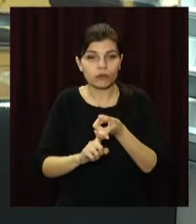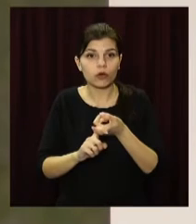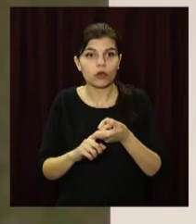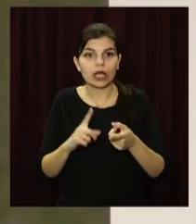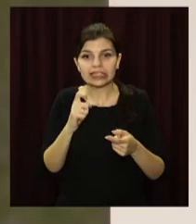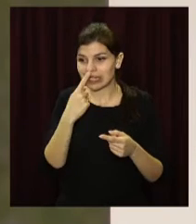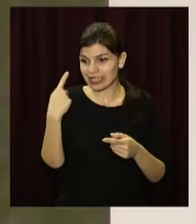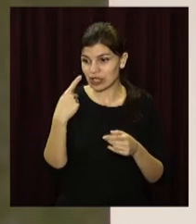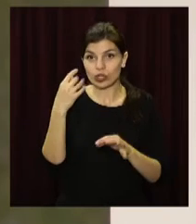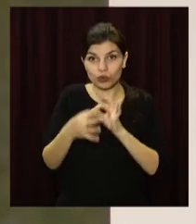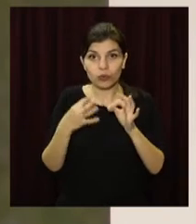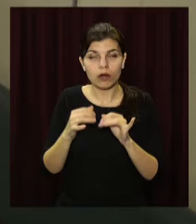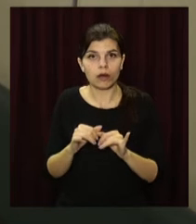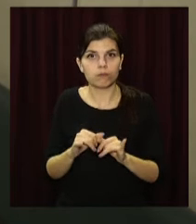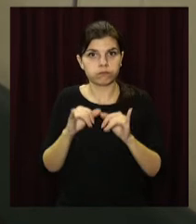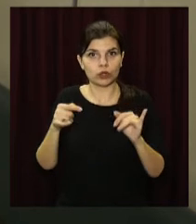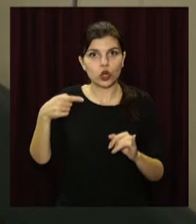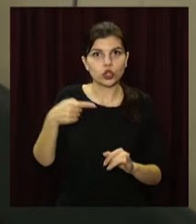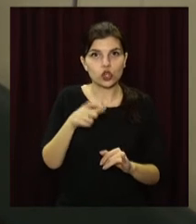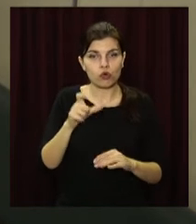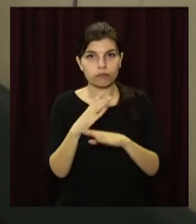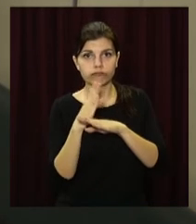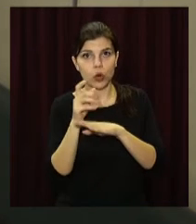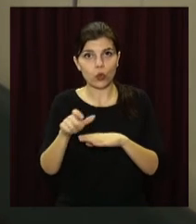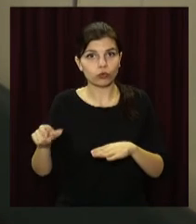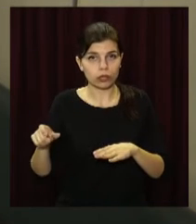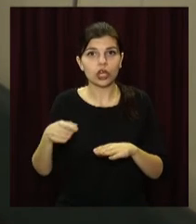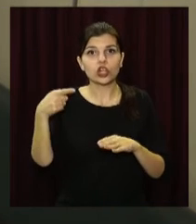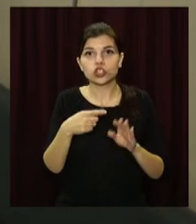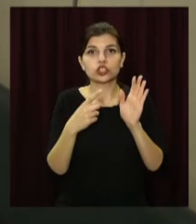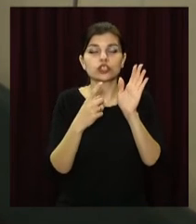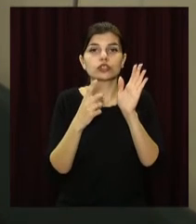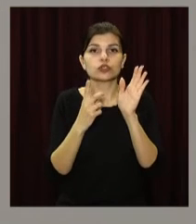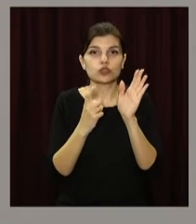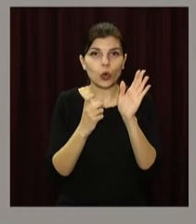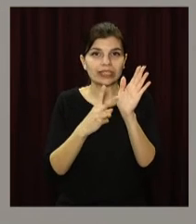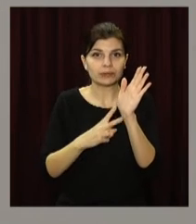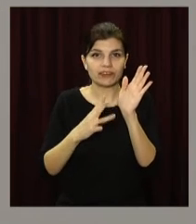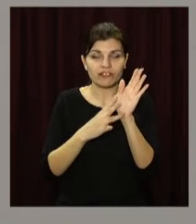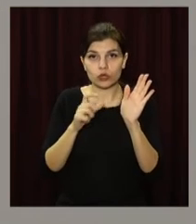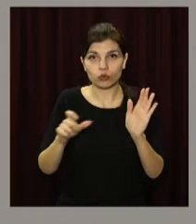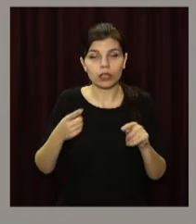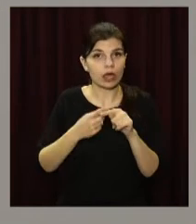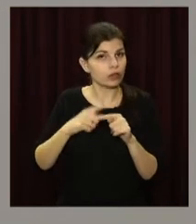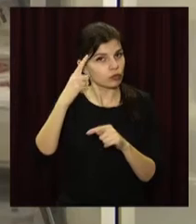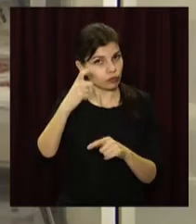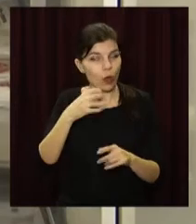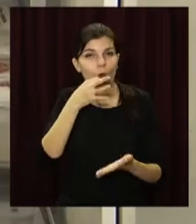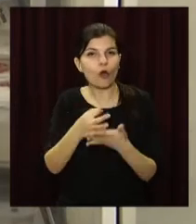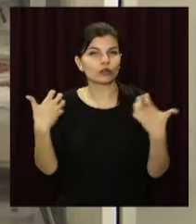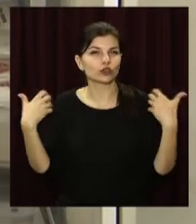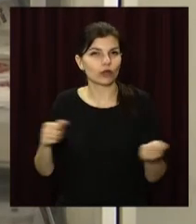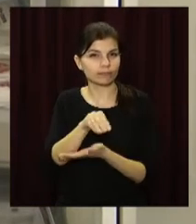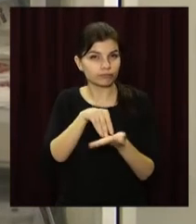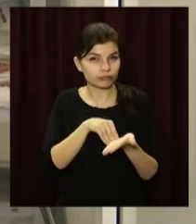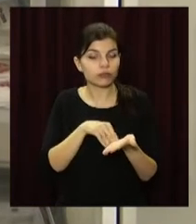за попередню добу перевищила тисячу людей. У нас 1178 заражених, повідомили в обласному департаменті охорони